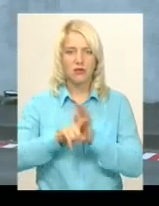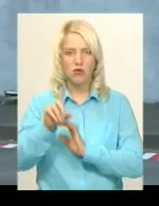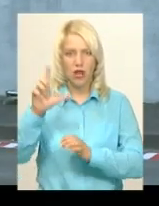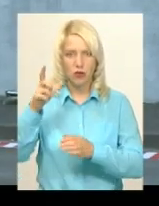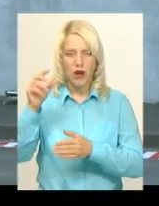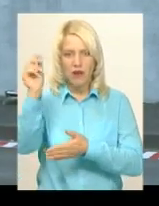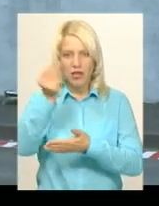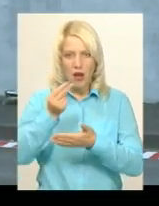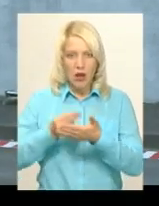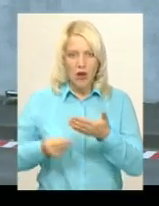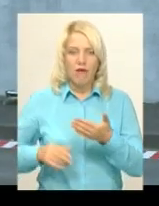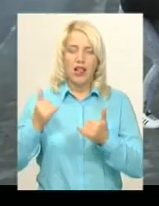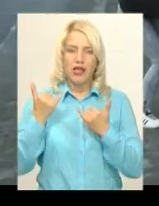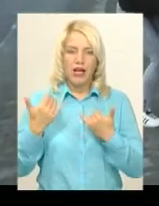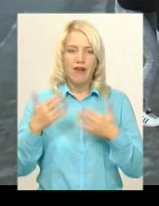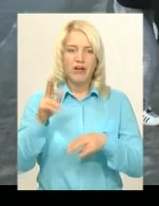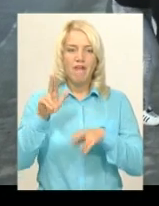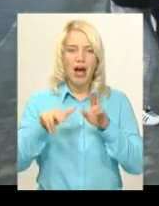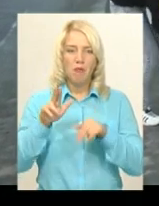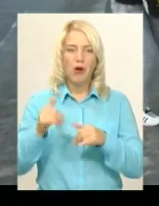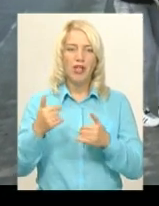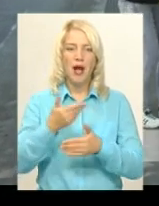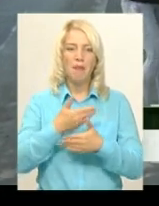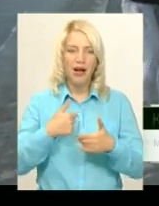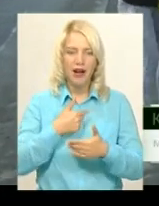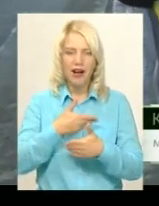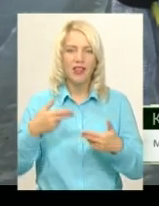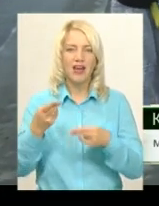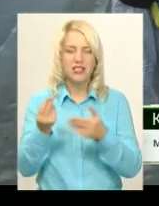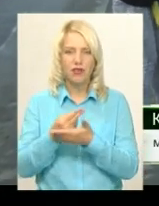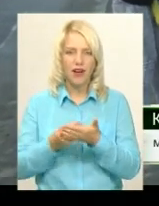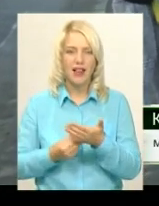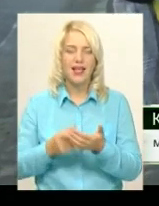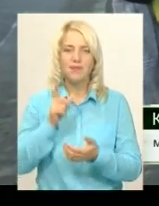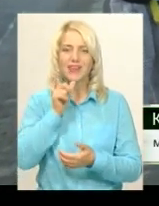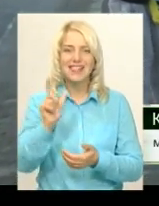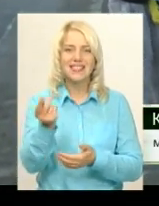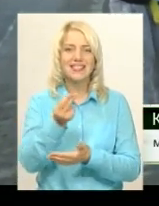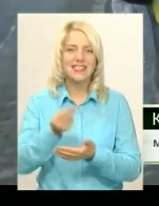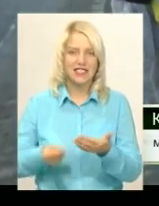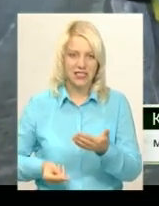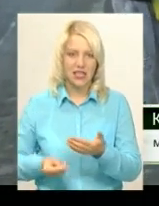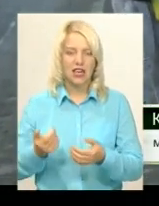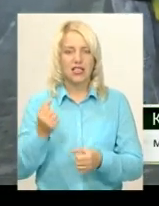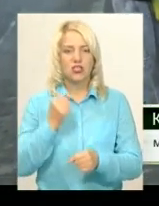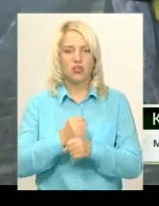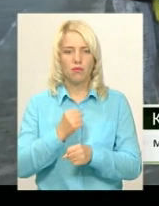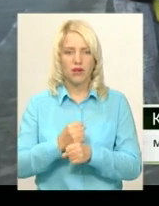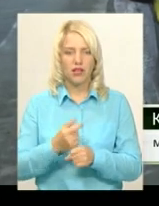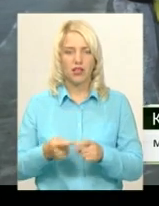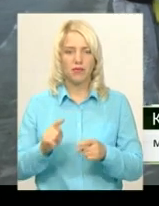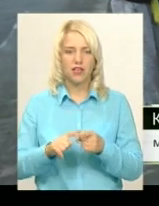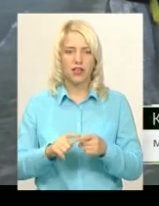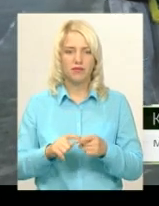муралу. Нині працюють із фарбами. Мені намалювали на стіні ескіз, сказали робити, наприклад, ободку, дали